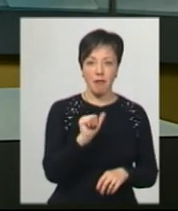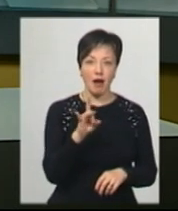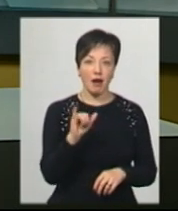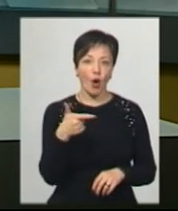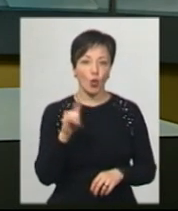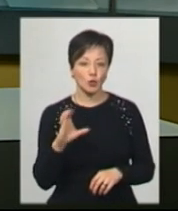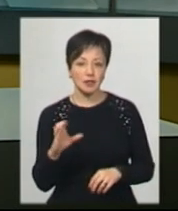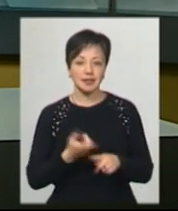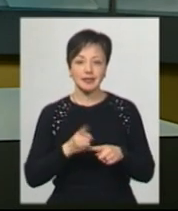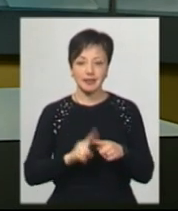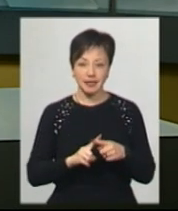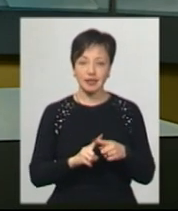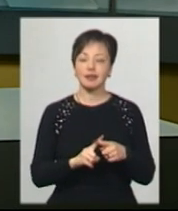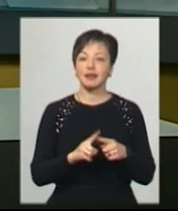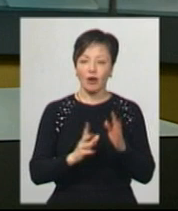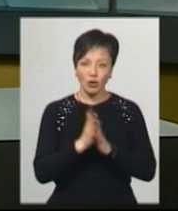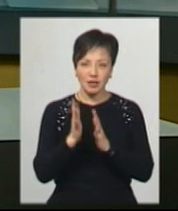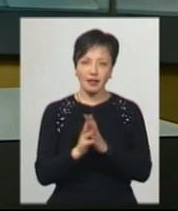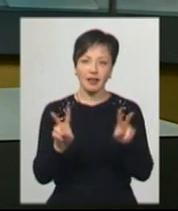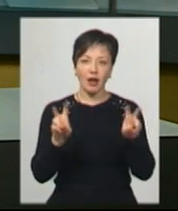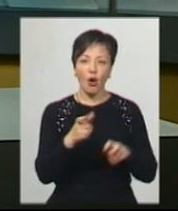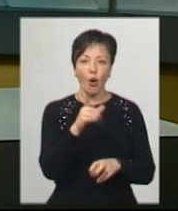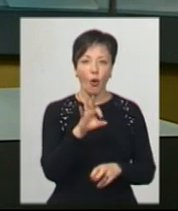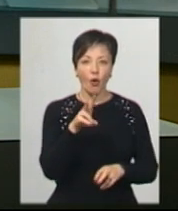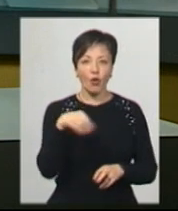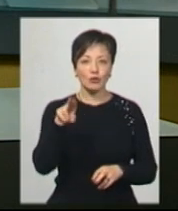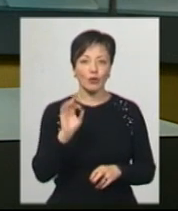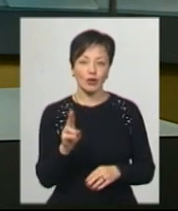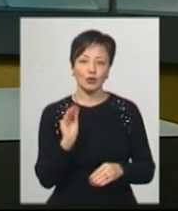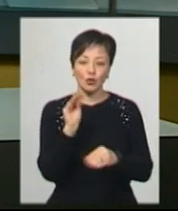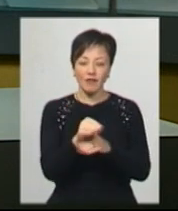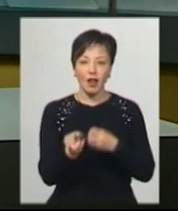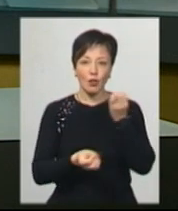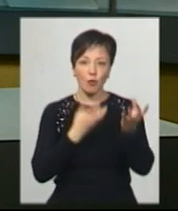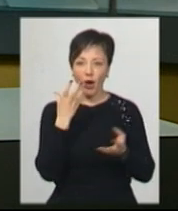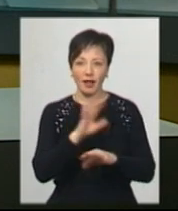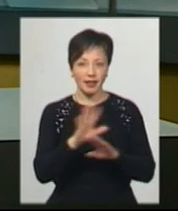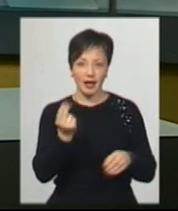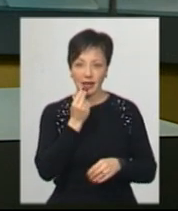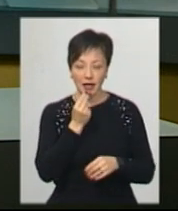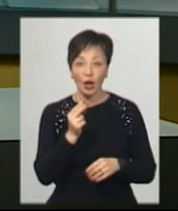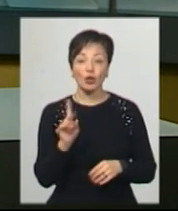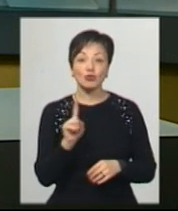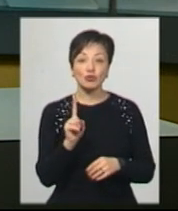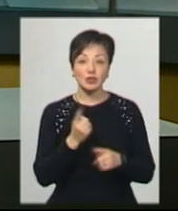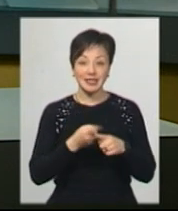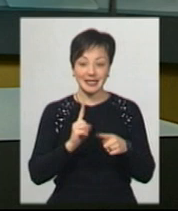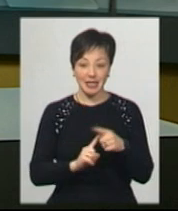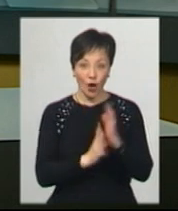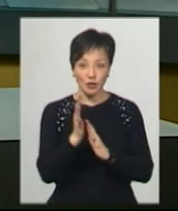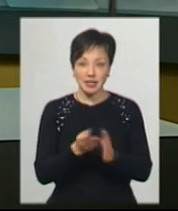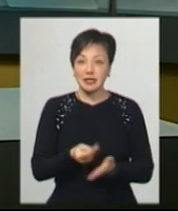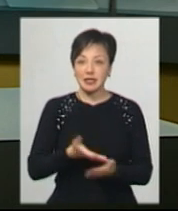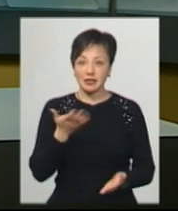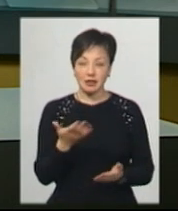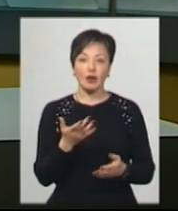розповідає, спаржа в селі росла та її називали холодок і додавали до букетів, не їли. Про те, що аспарагус – цінний і